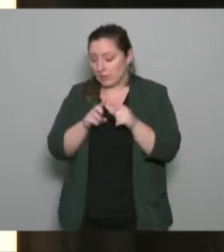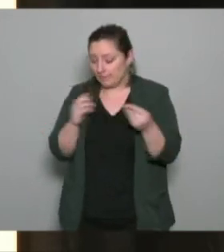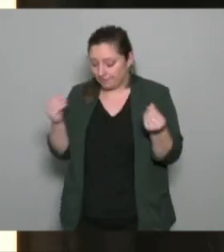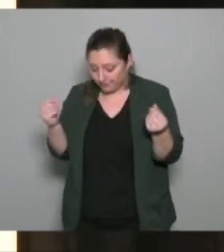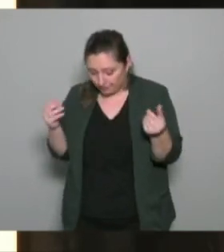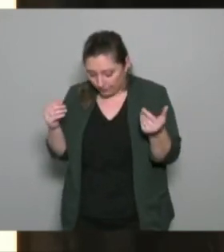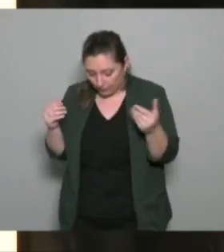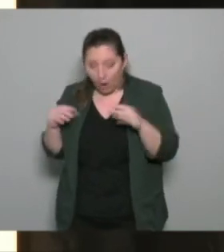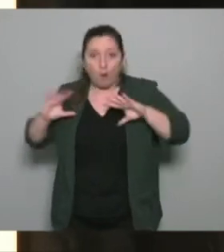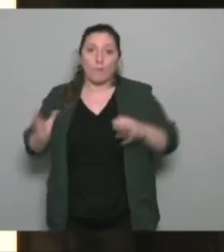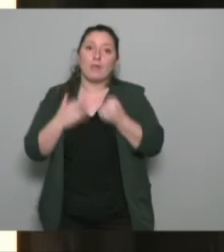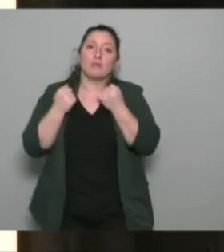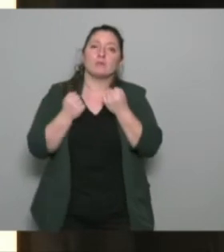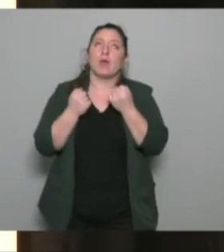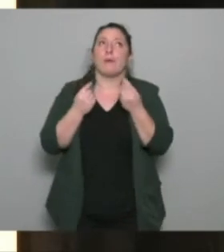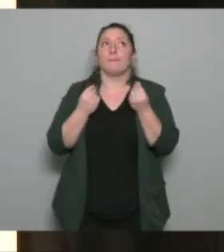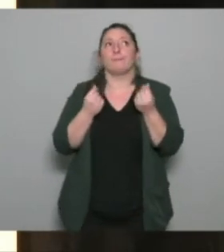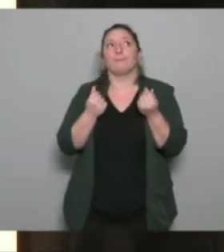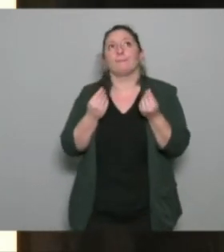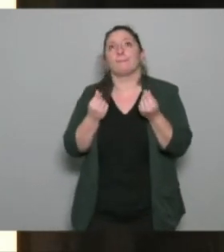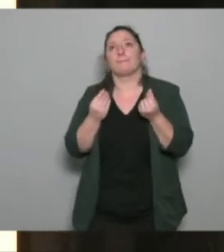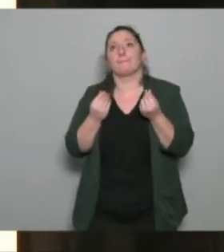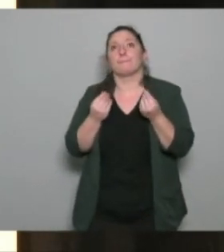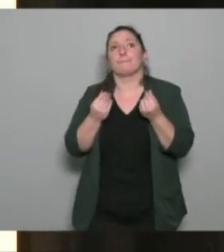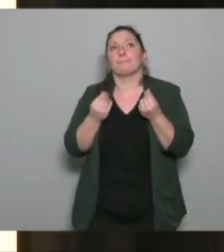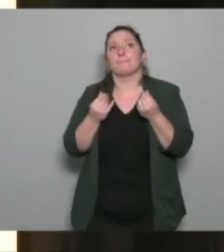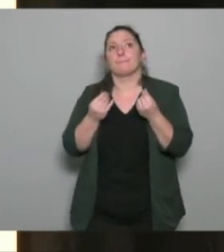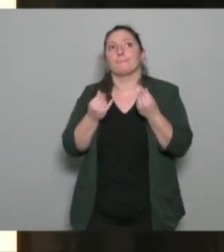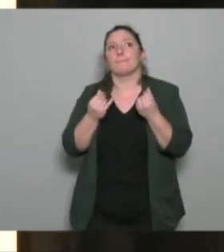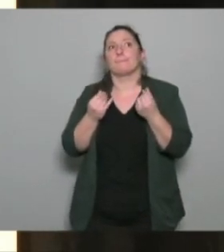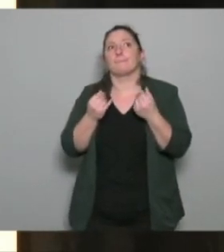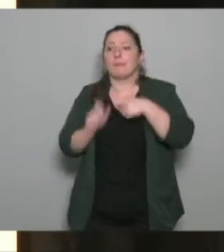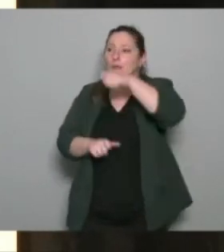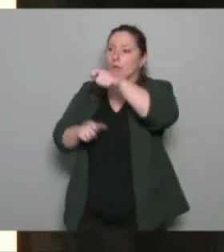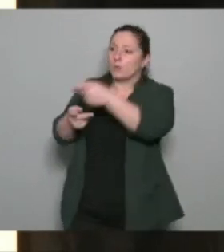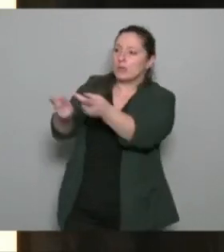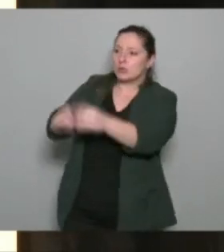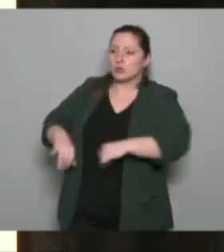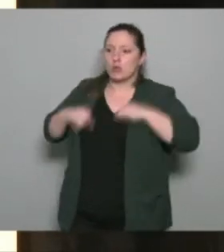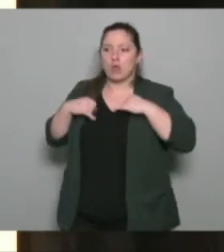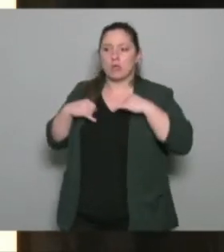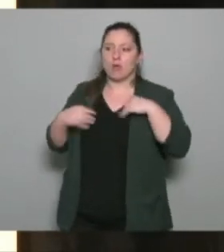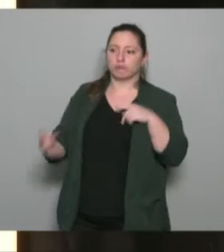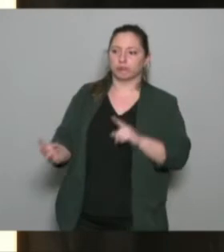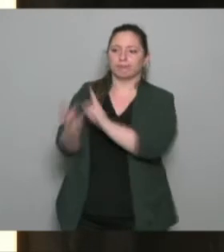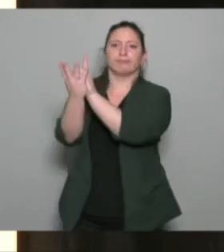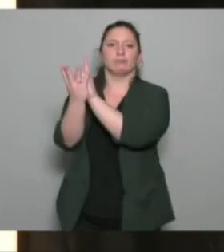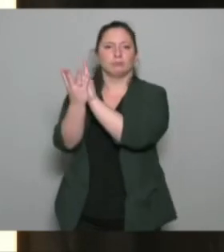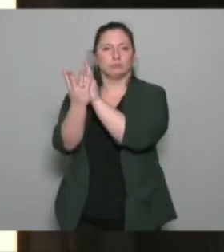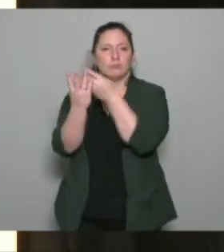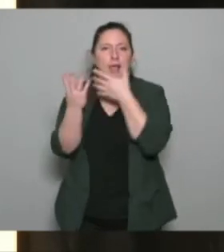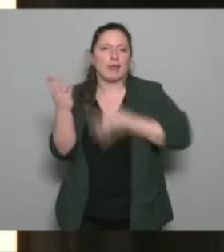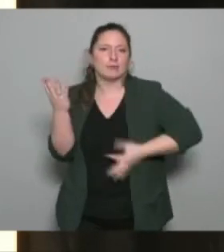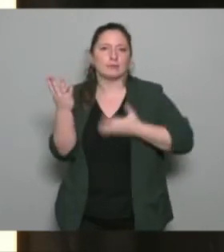cette capacité aussi aujourd'hui à aborder les jeunes mais de manière vraiment globale c'est à dire que